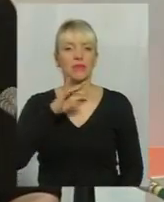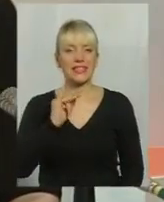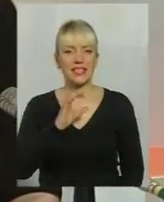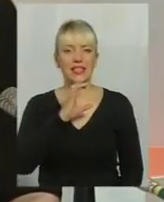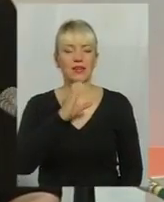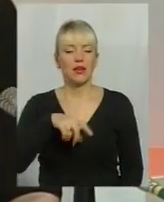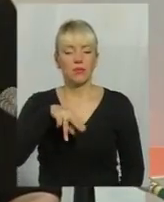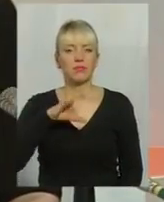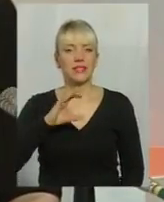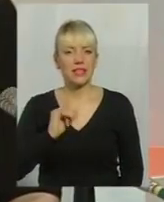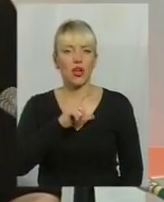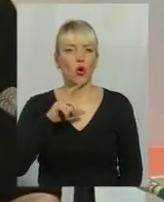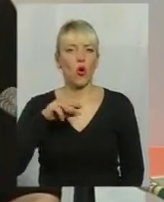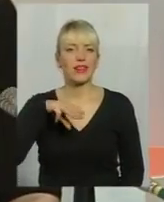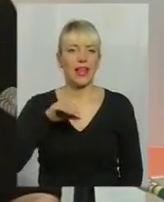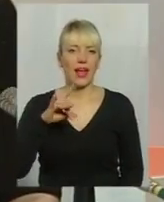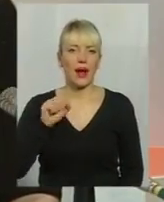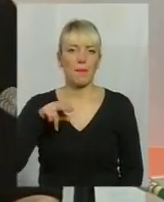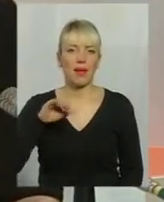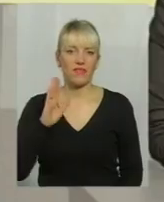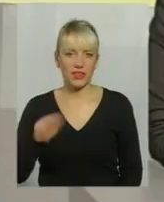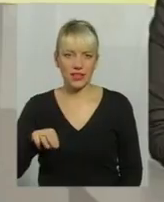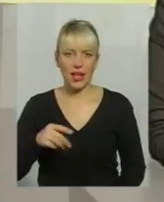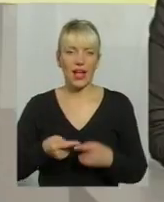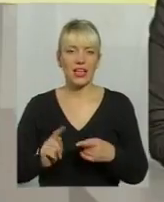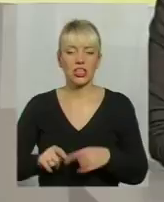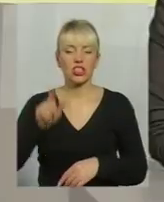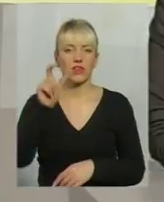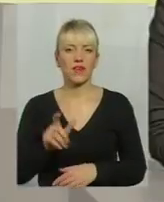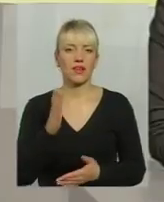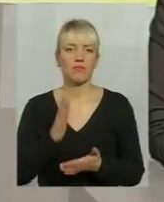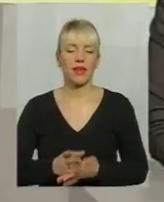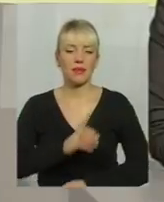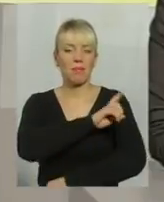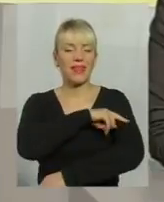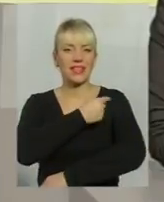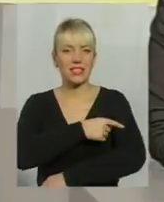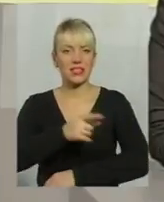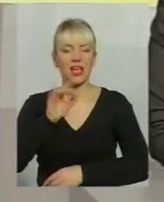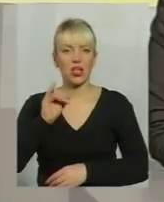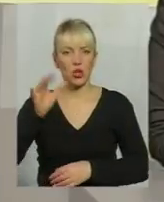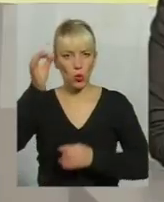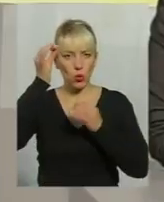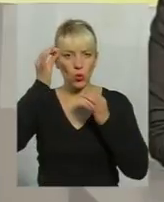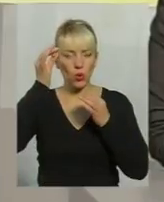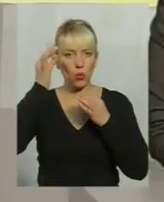Психотерапевт – це той чоловік, який має медицинське чи гуманітарне образовання висше і